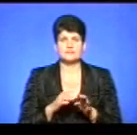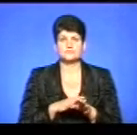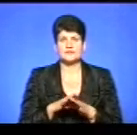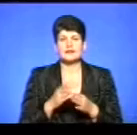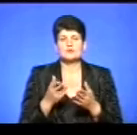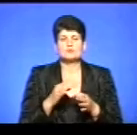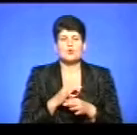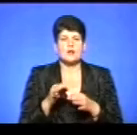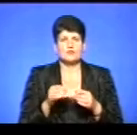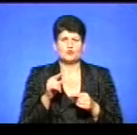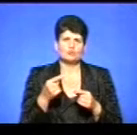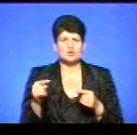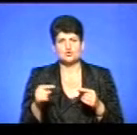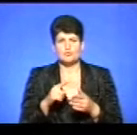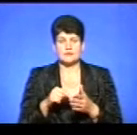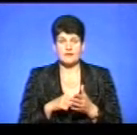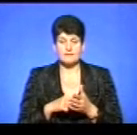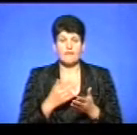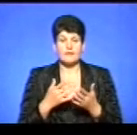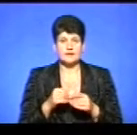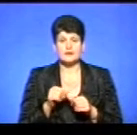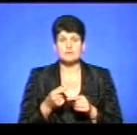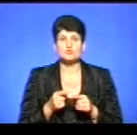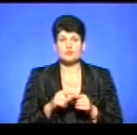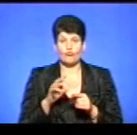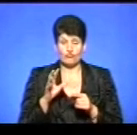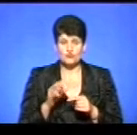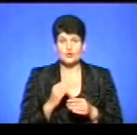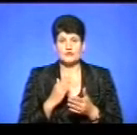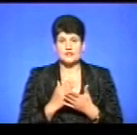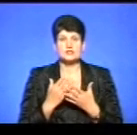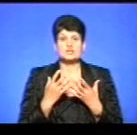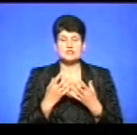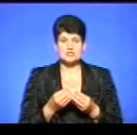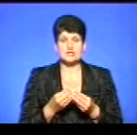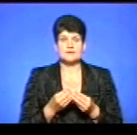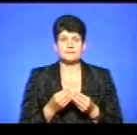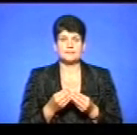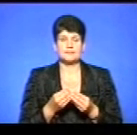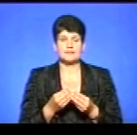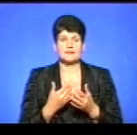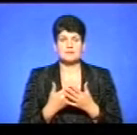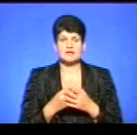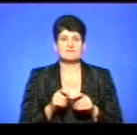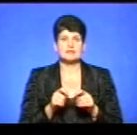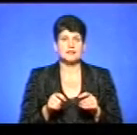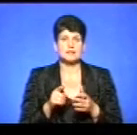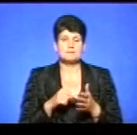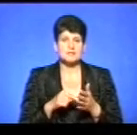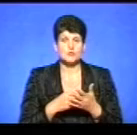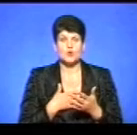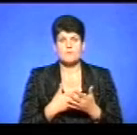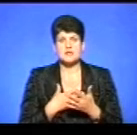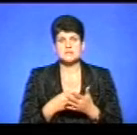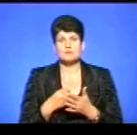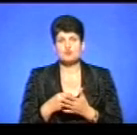якогось проєктів в тому чи іншому питанні. Але, окрім цього всього, в нас ще є такі електронні інструменти, наприклад, як відкрите місто, як громадський